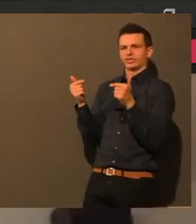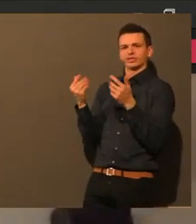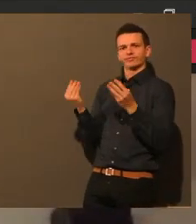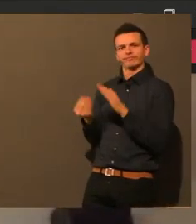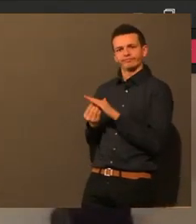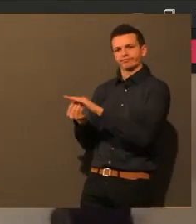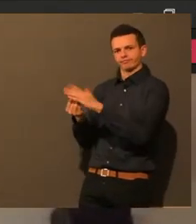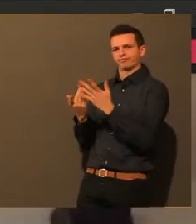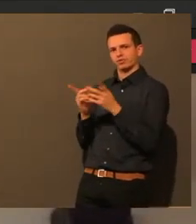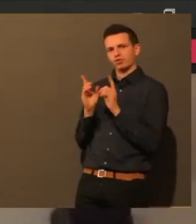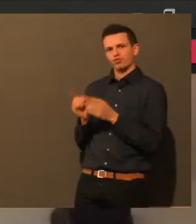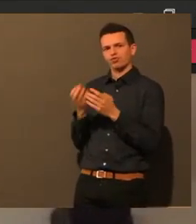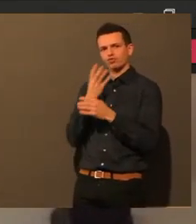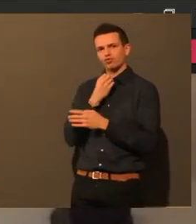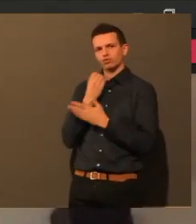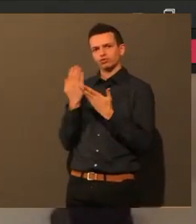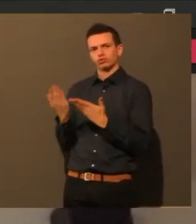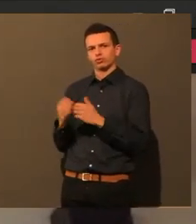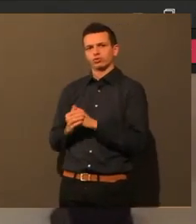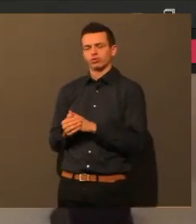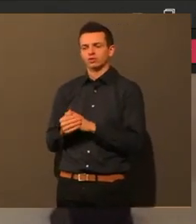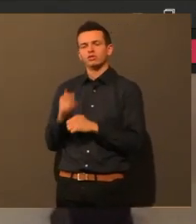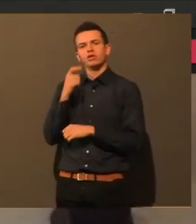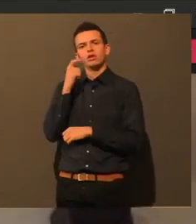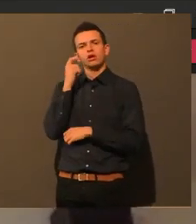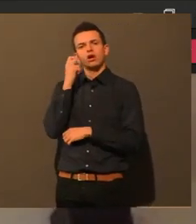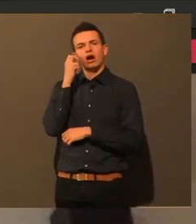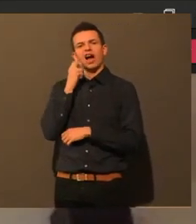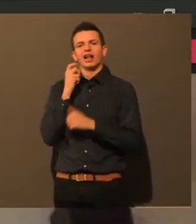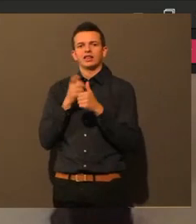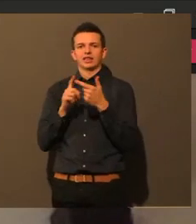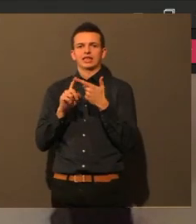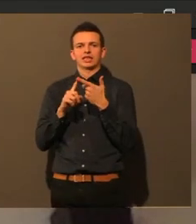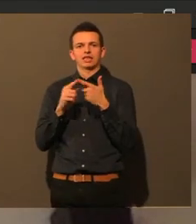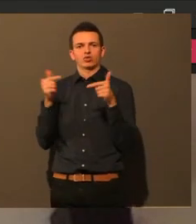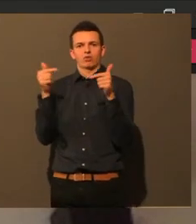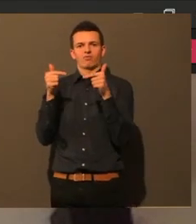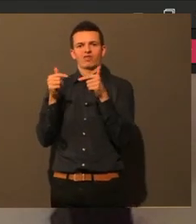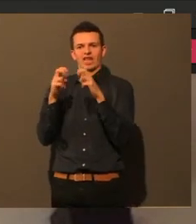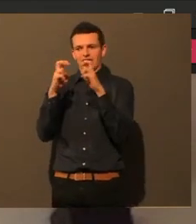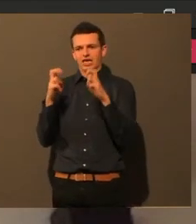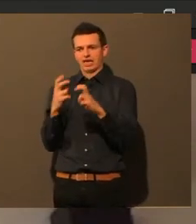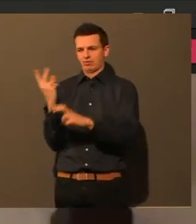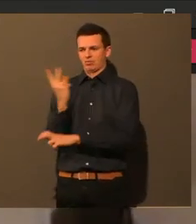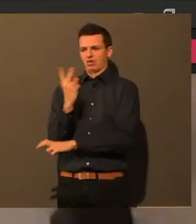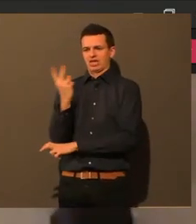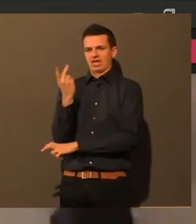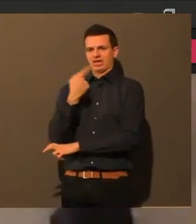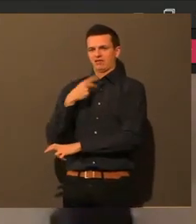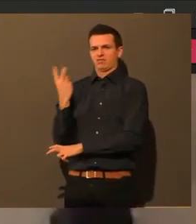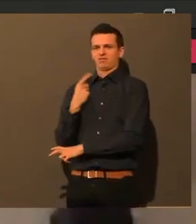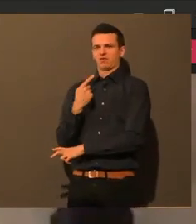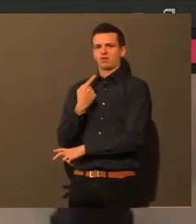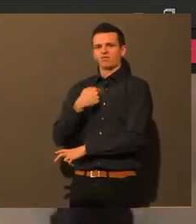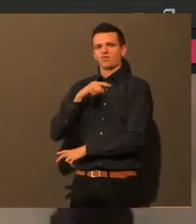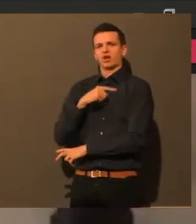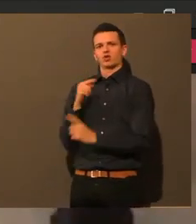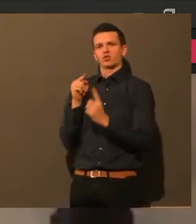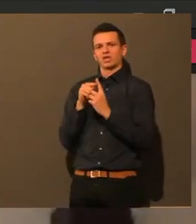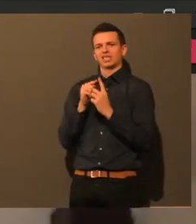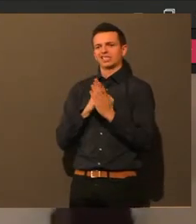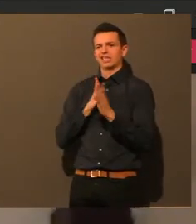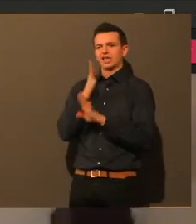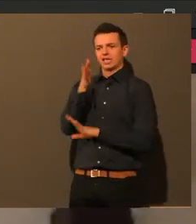Alten und Pflegeeinrichtungen besuchen. Ich schätze, wenn Schokolade,